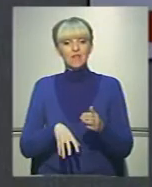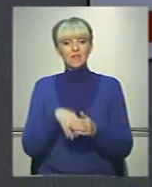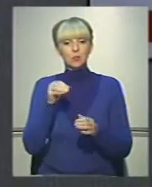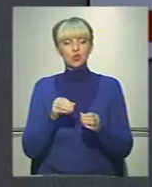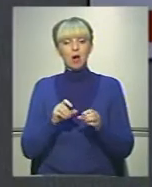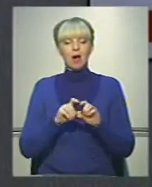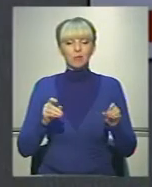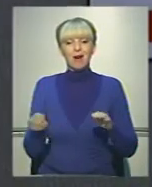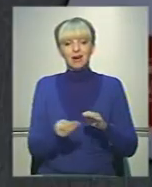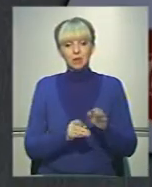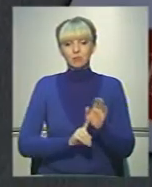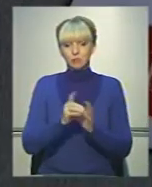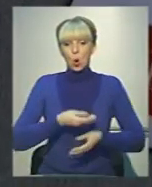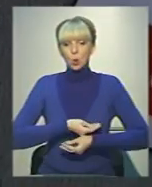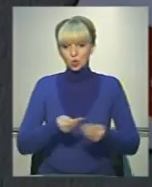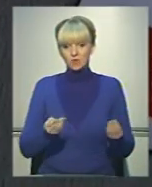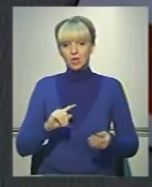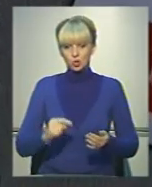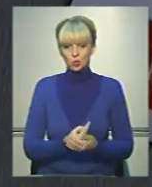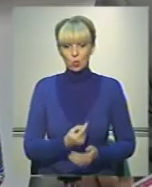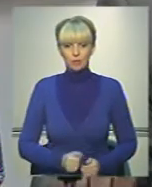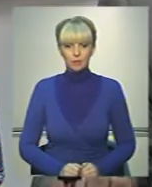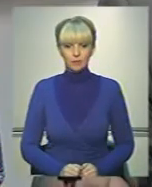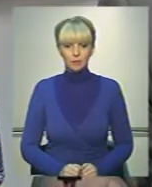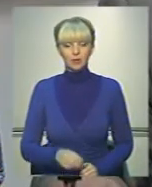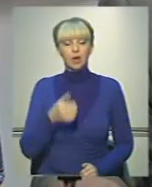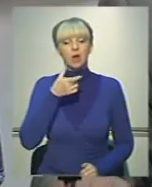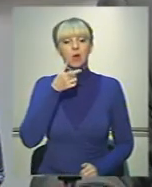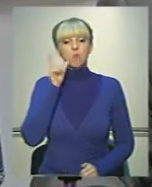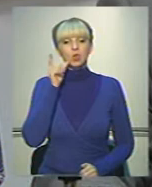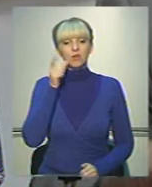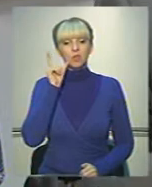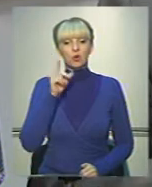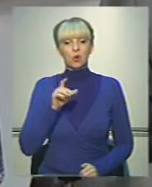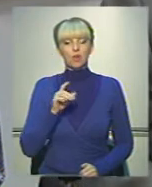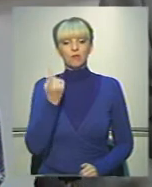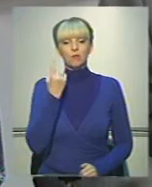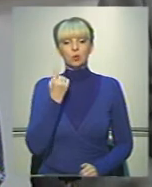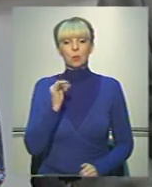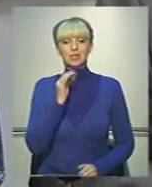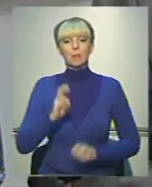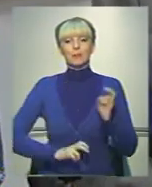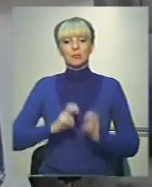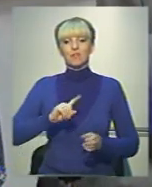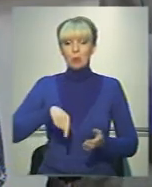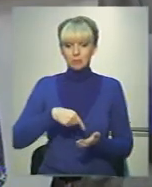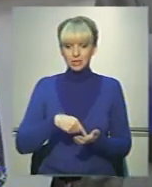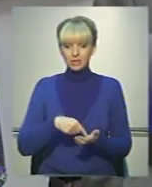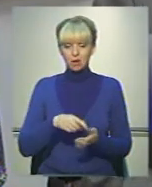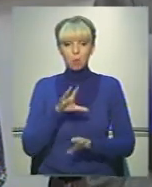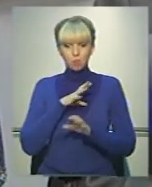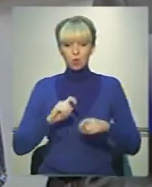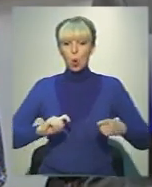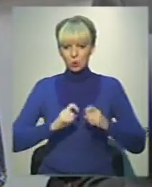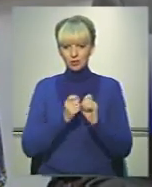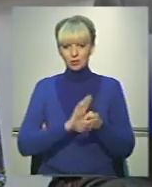кампанії агітатори почали роздавати їх знову. Позавчора в одному із підприємств міста була